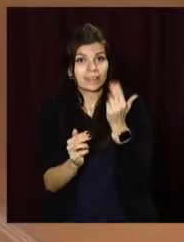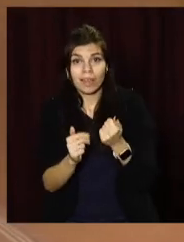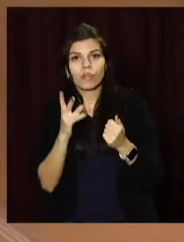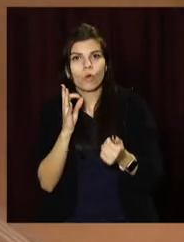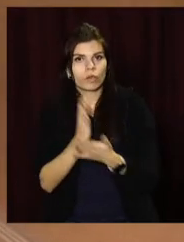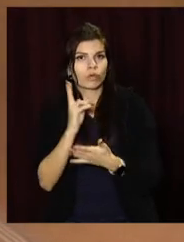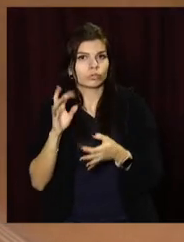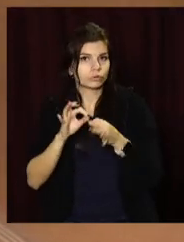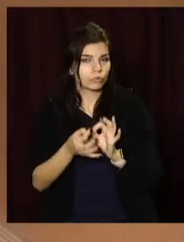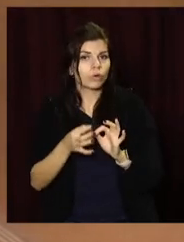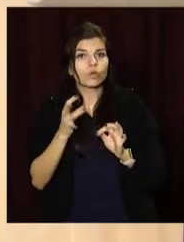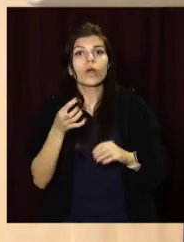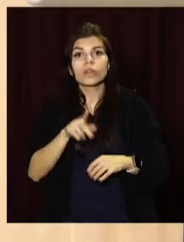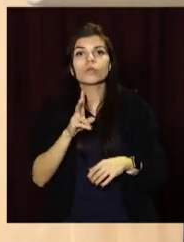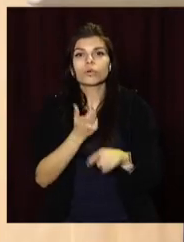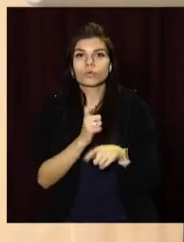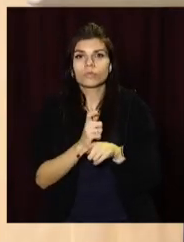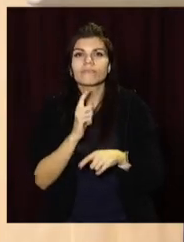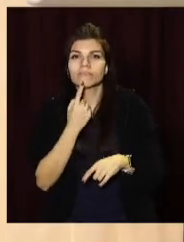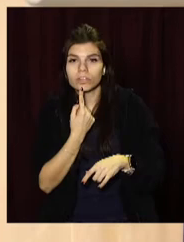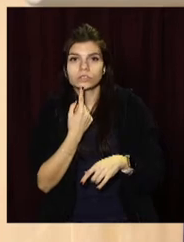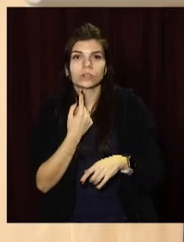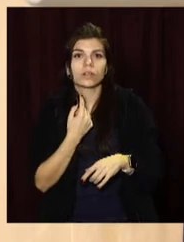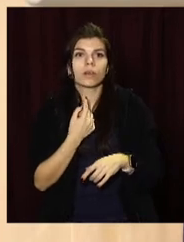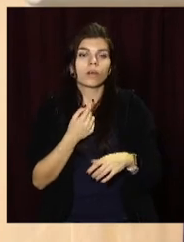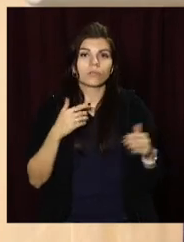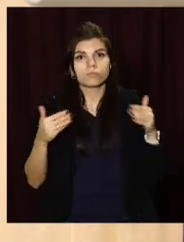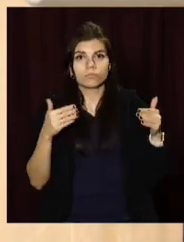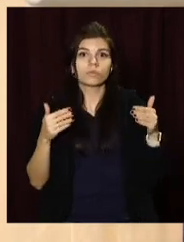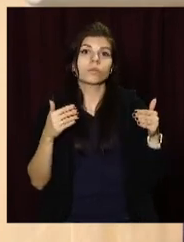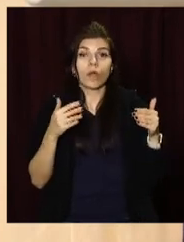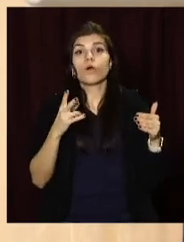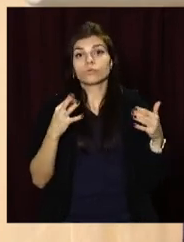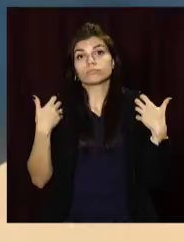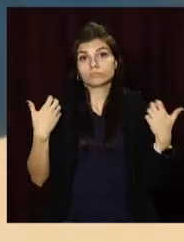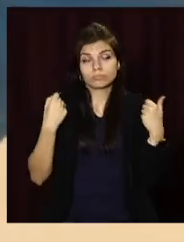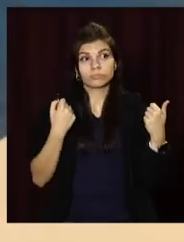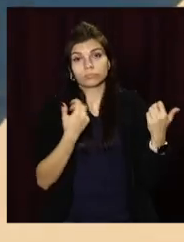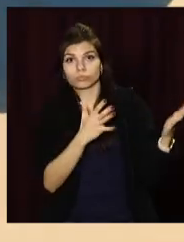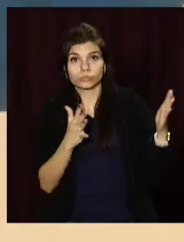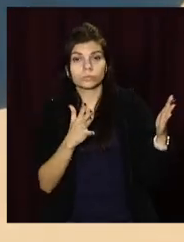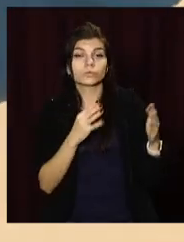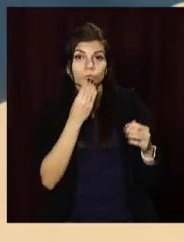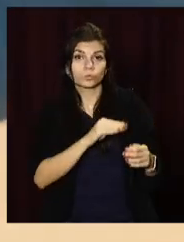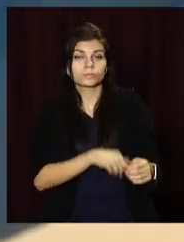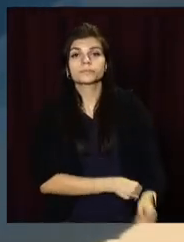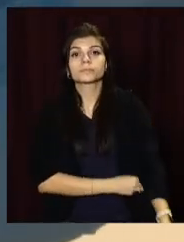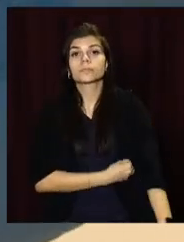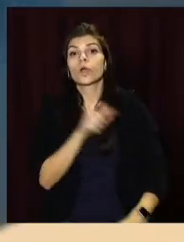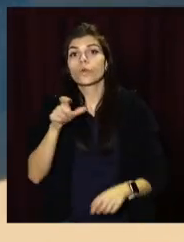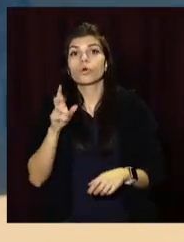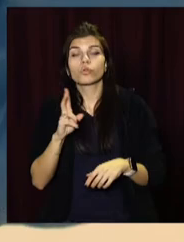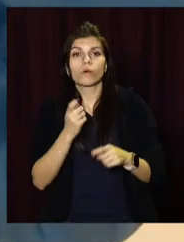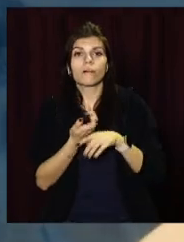захворілих. Однак число тих, хто занедужав, все ще переважає тих, хто подолав коронавірус. Тяжкі і наслідки недуги. Люди з важким